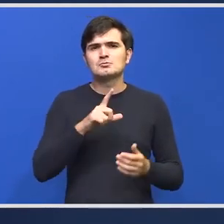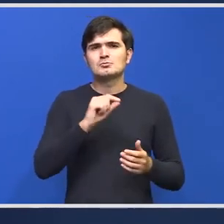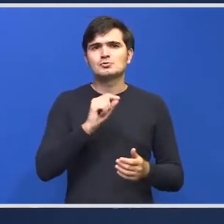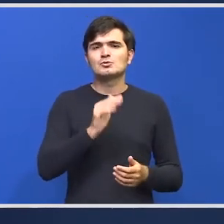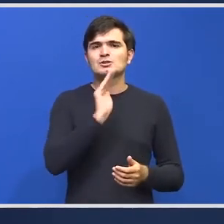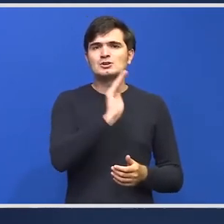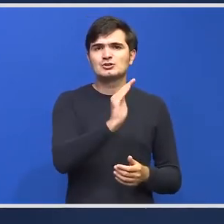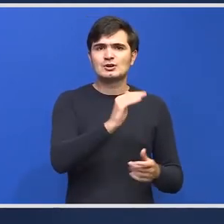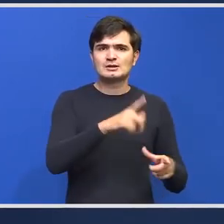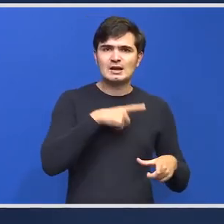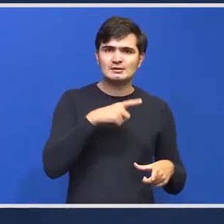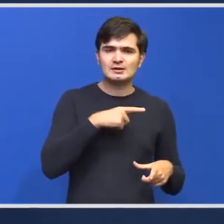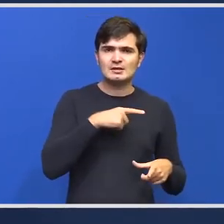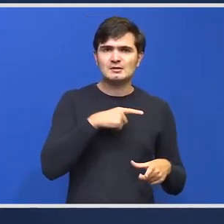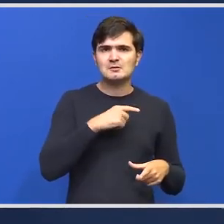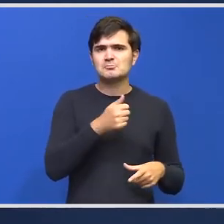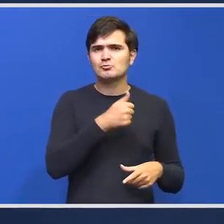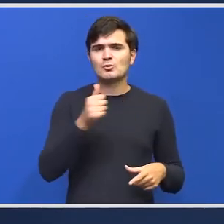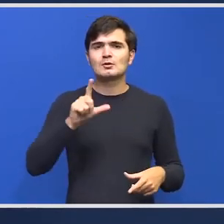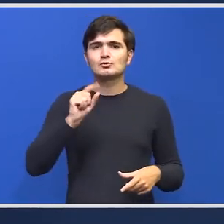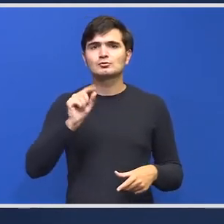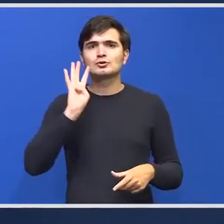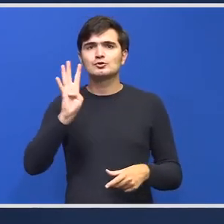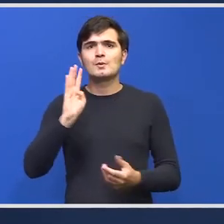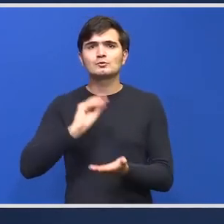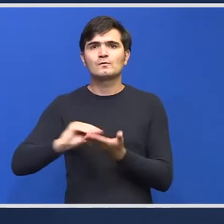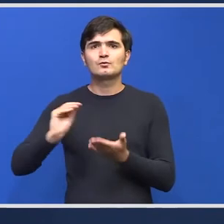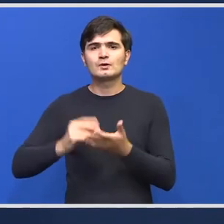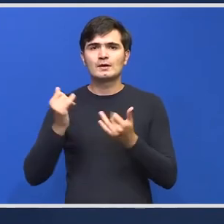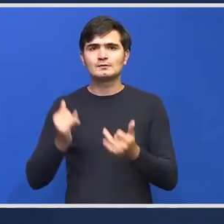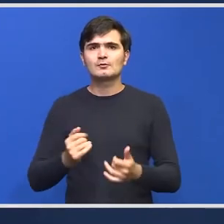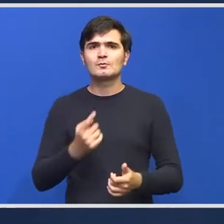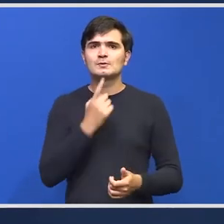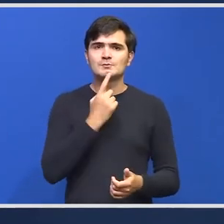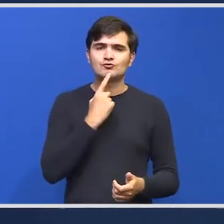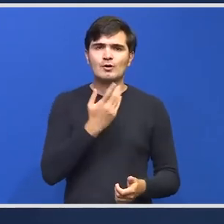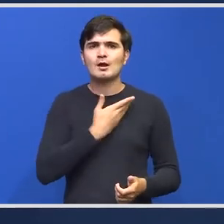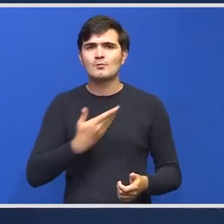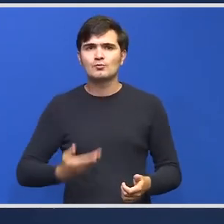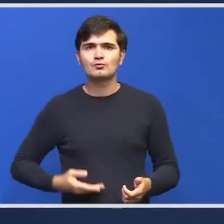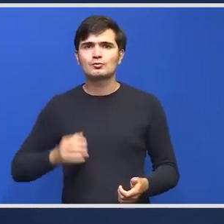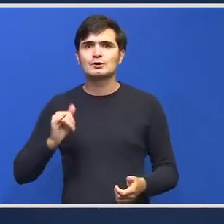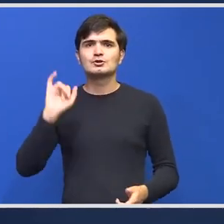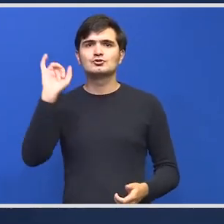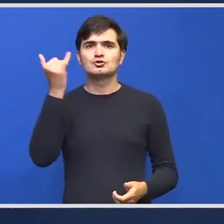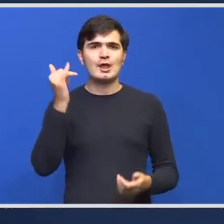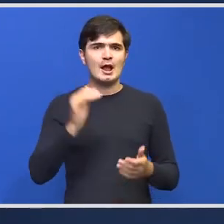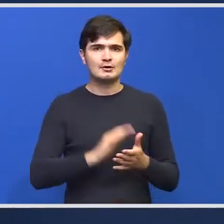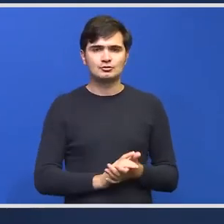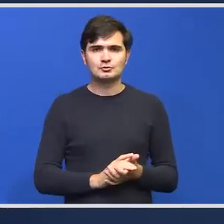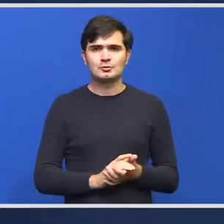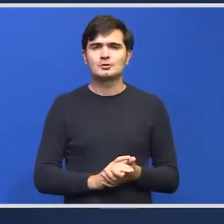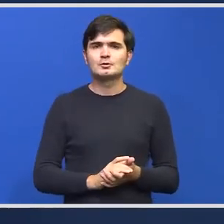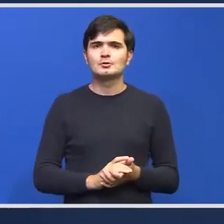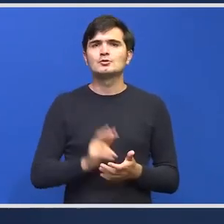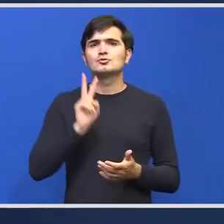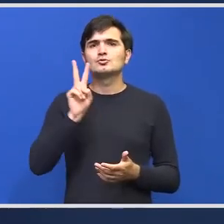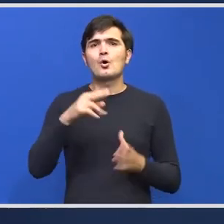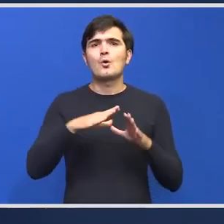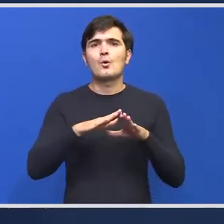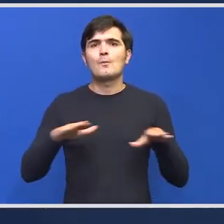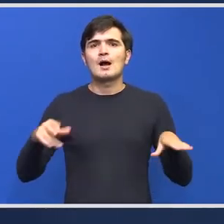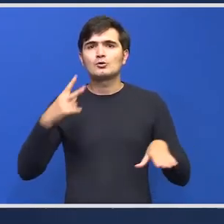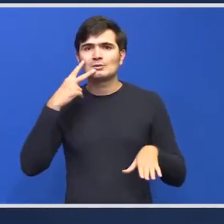24 sunt funcționale în acest moment în Timișoara, București și Iași Două paturi de la